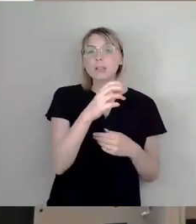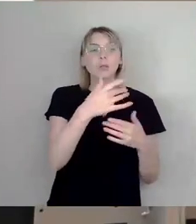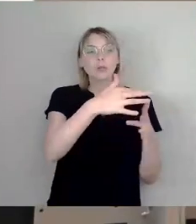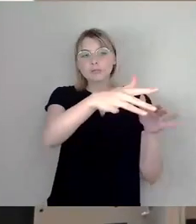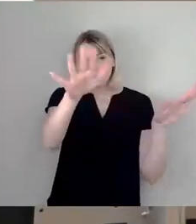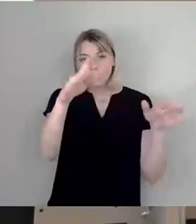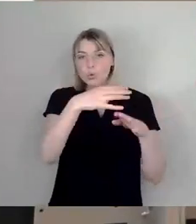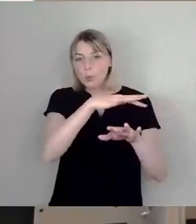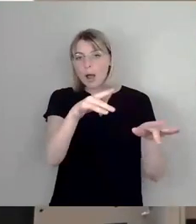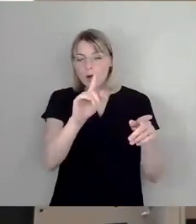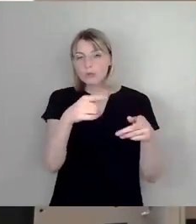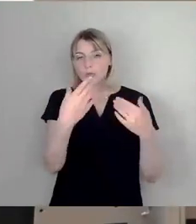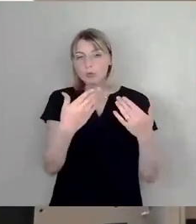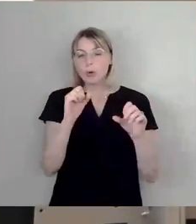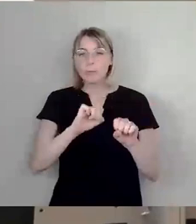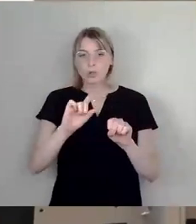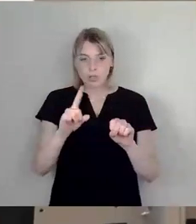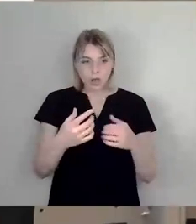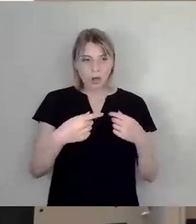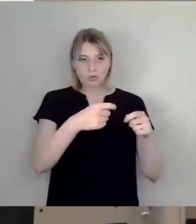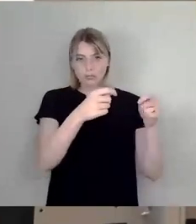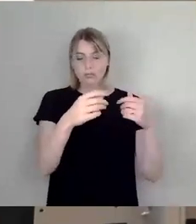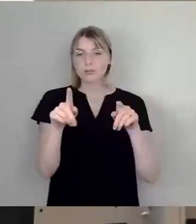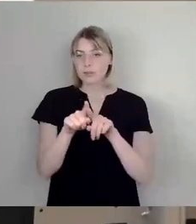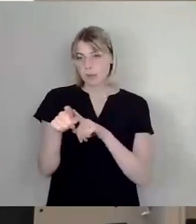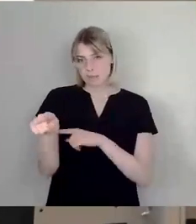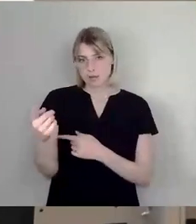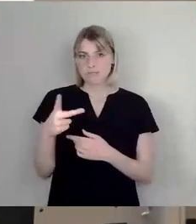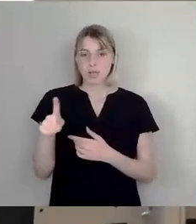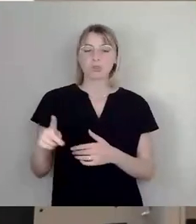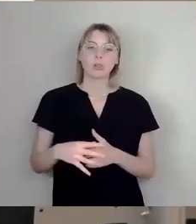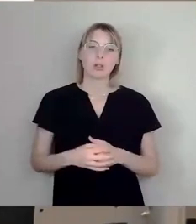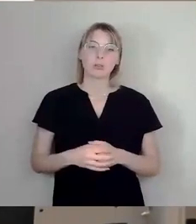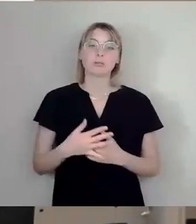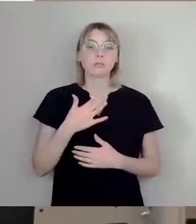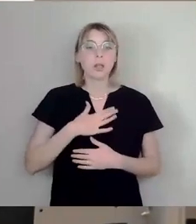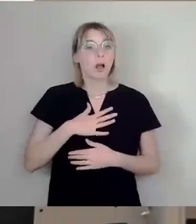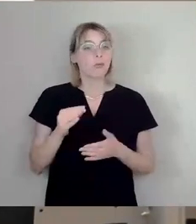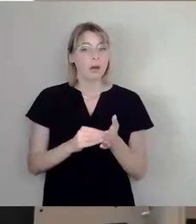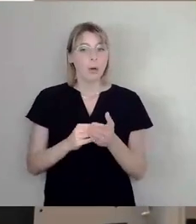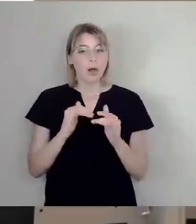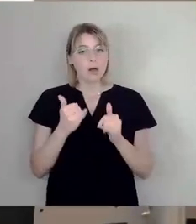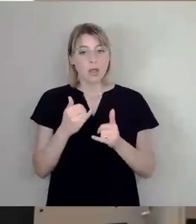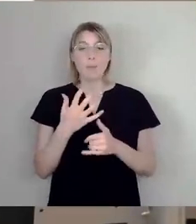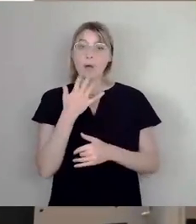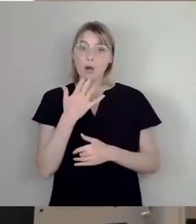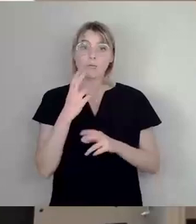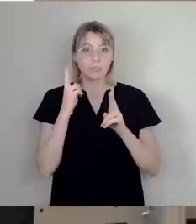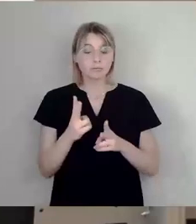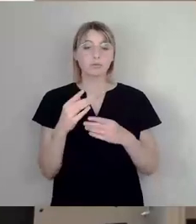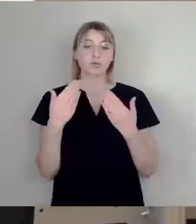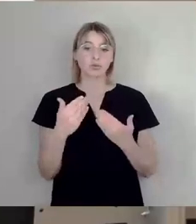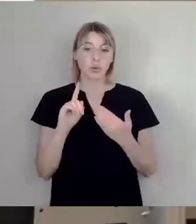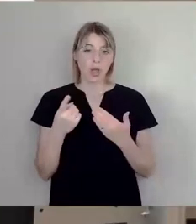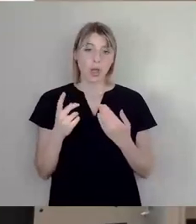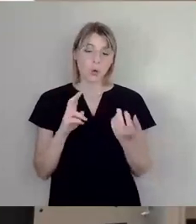die Sie uns vorschlagen. Da sind wir gern dabei. Und dann hoffe ich aber auch sehr darauf und bitte Sie darum, dass Sie dann in den